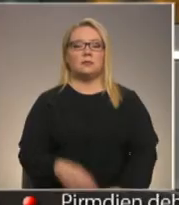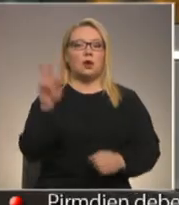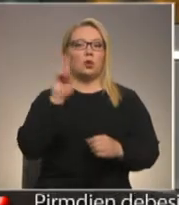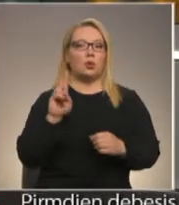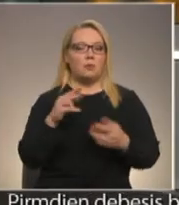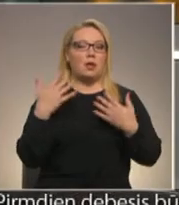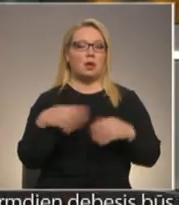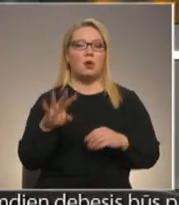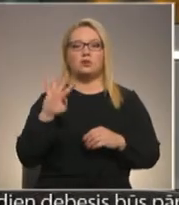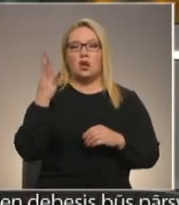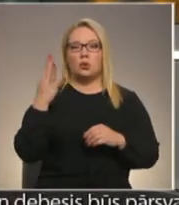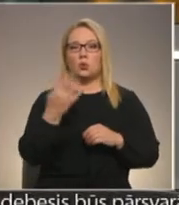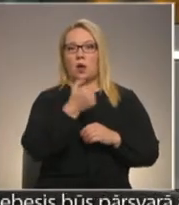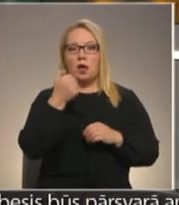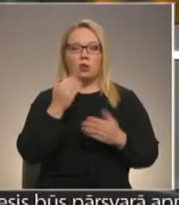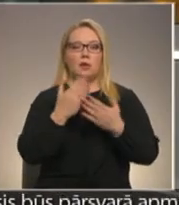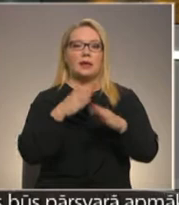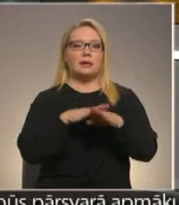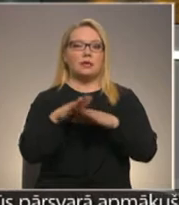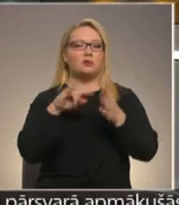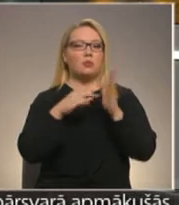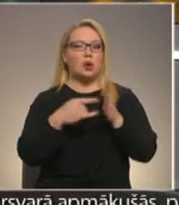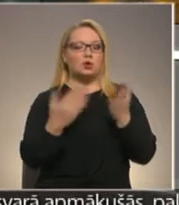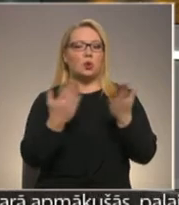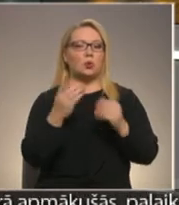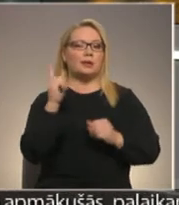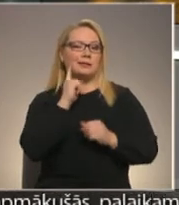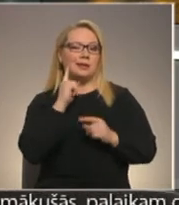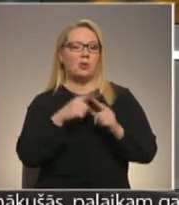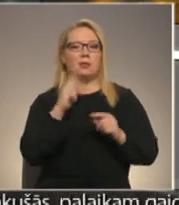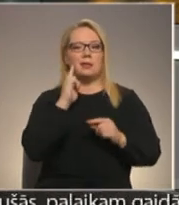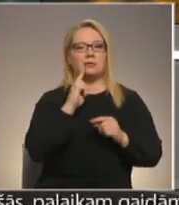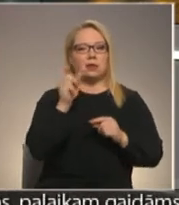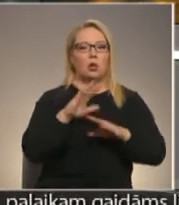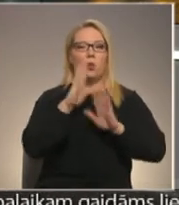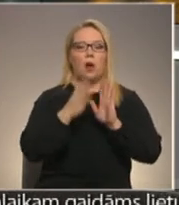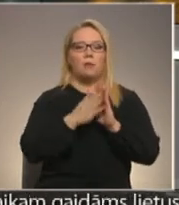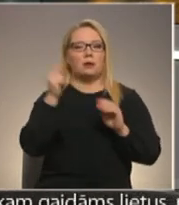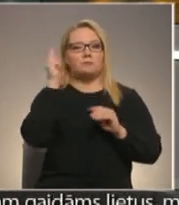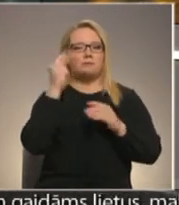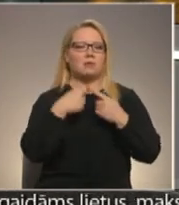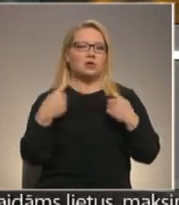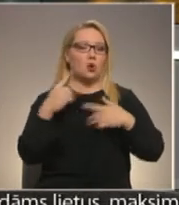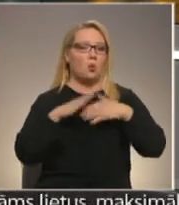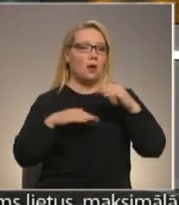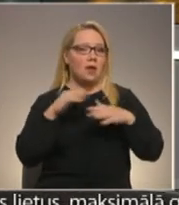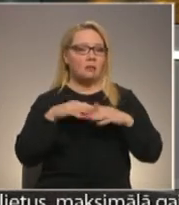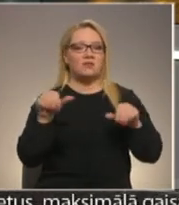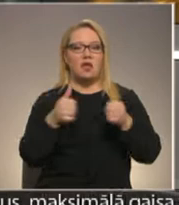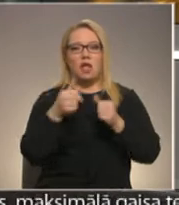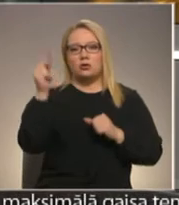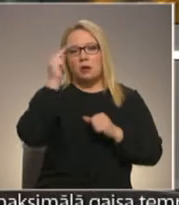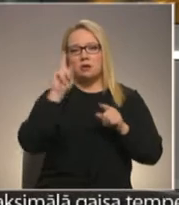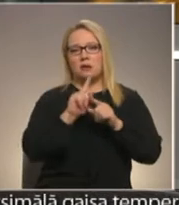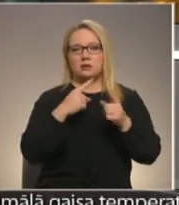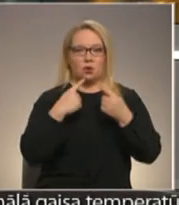Jūrmalā jau cetru to gadu tiek iznotas projekts, kurā dzirdīgie un nedzirdīgie kopīgi apgūst dažādus rokdarbus, vienlaiks mācoties